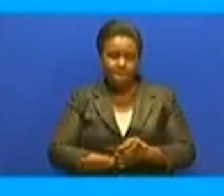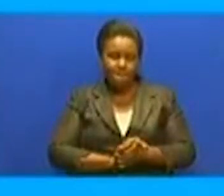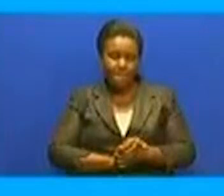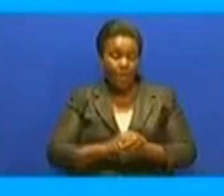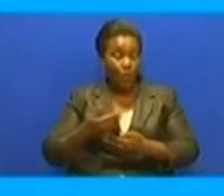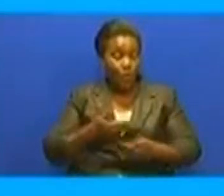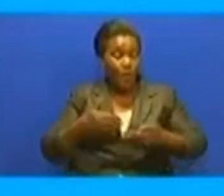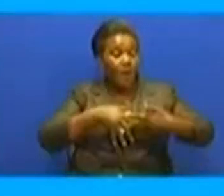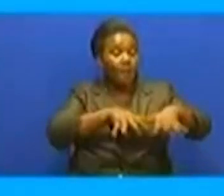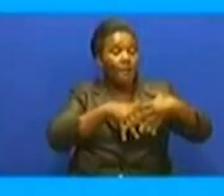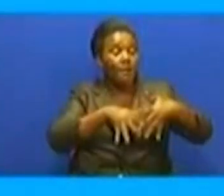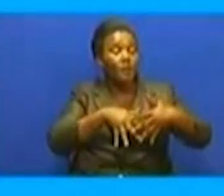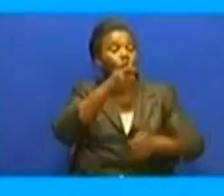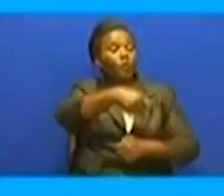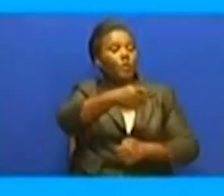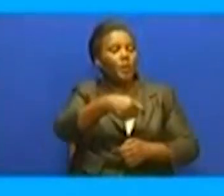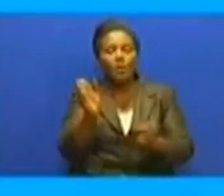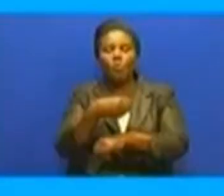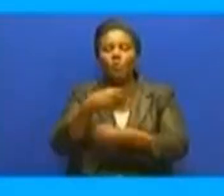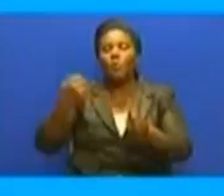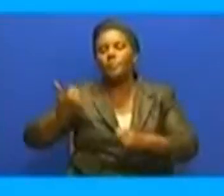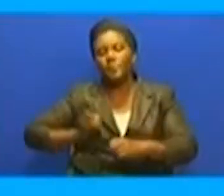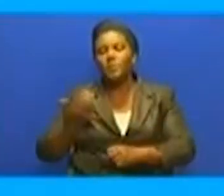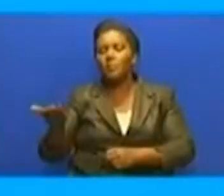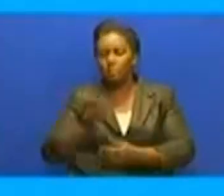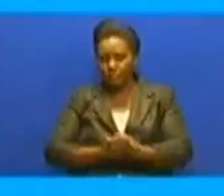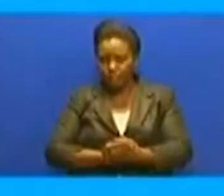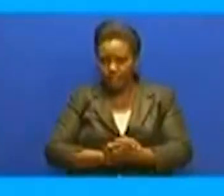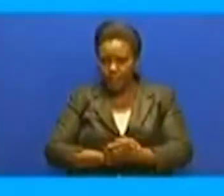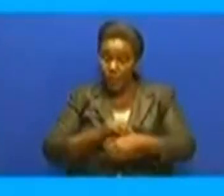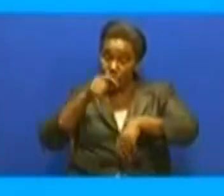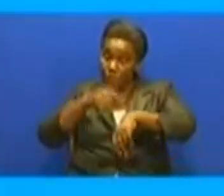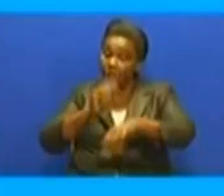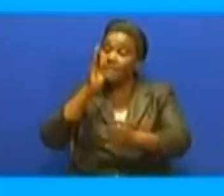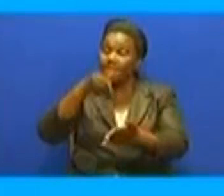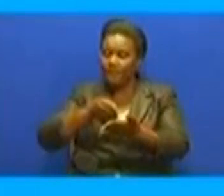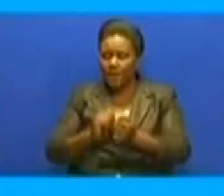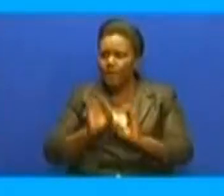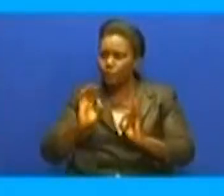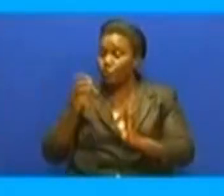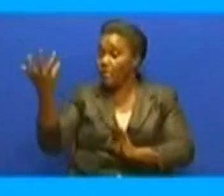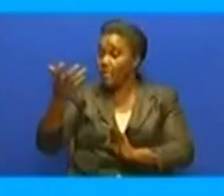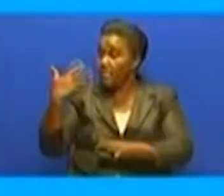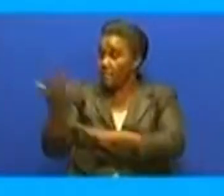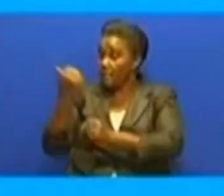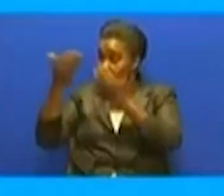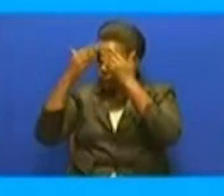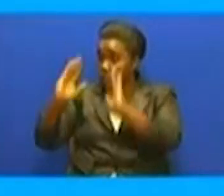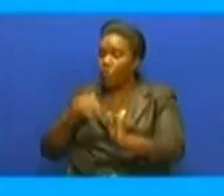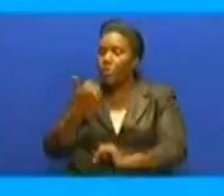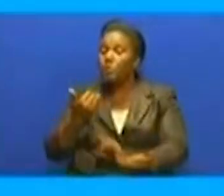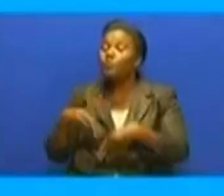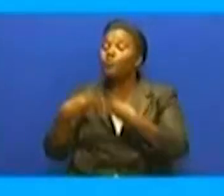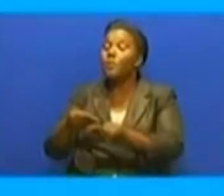Nasema hongera kwao. Wanaharakati hao kwa kumoko wa binti huyo. Parika jenga hilo. Wakati umefika jamii. Ielimike.